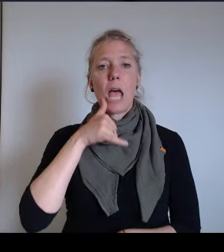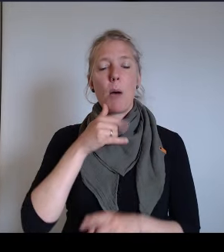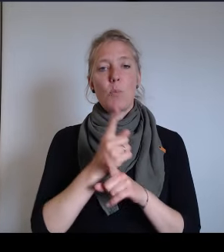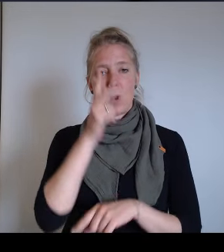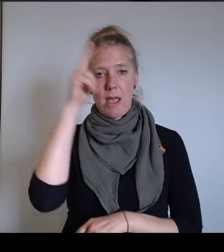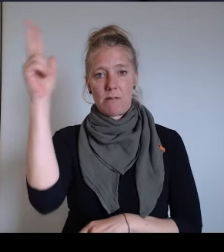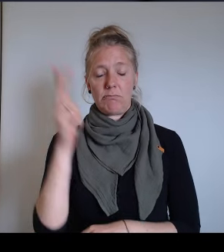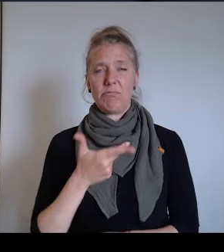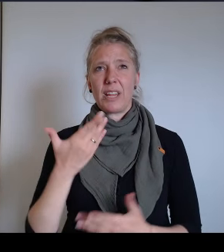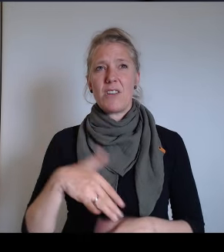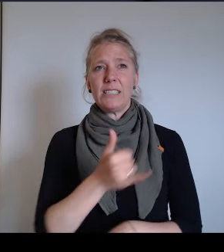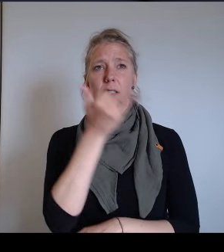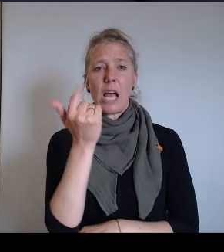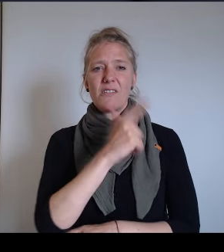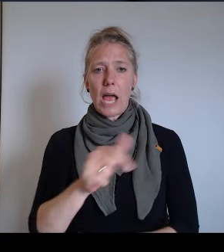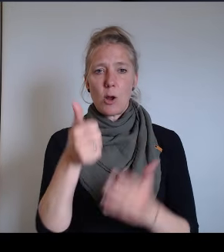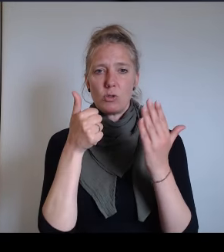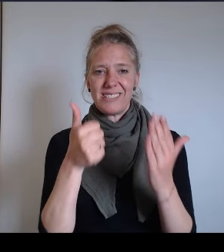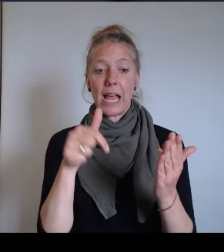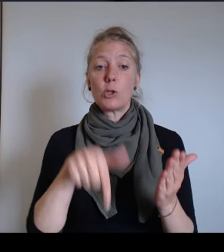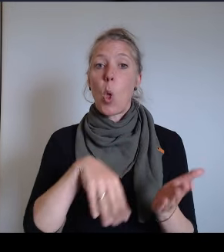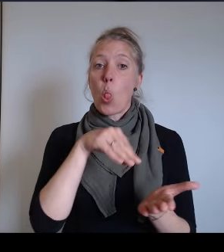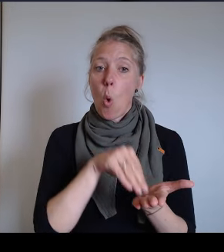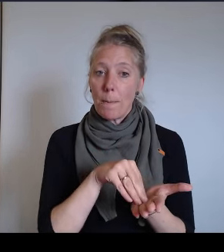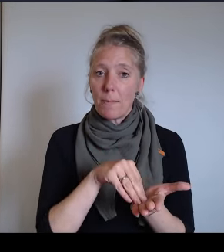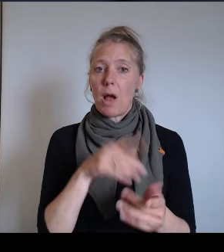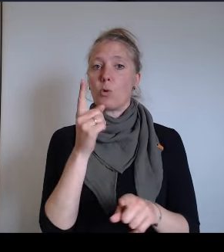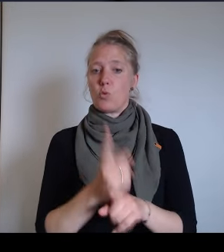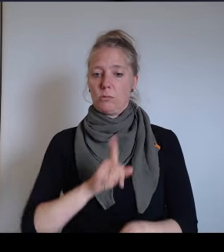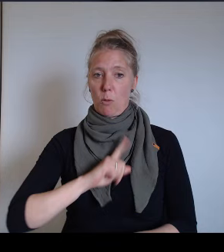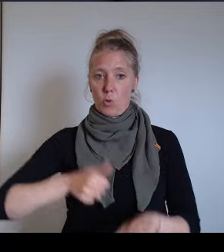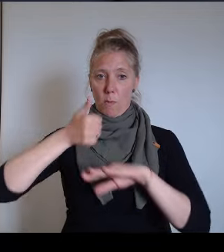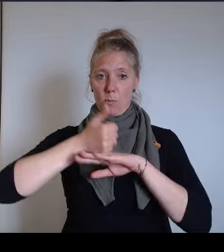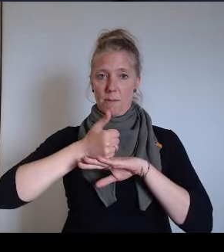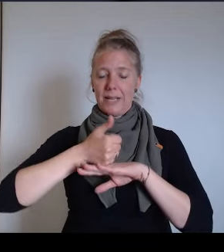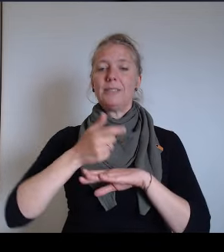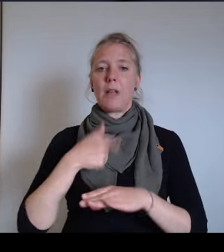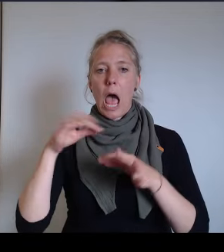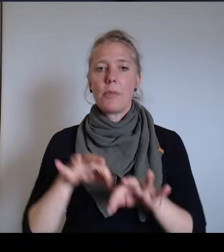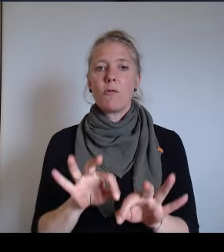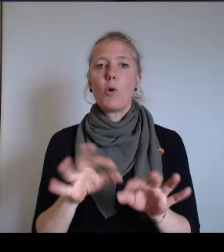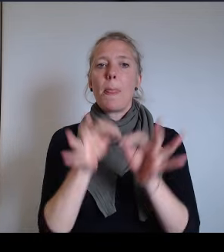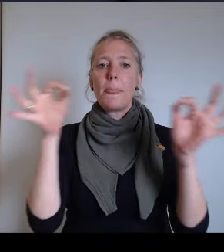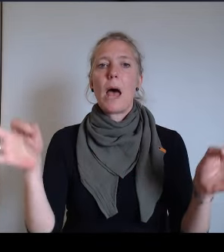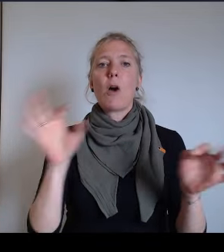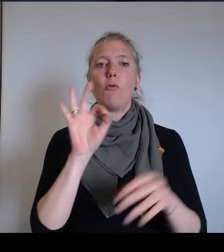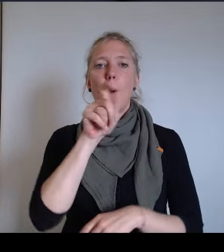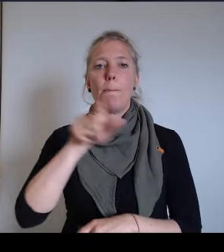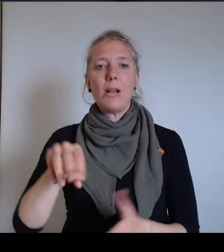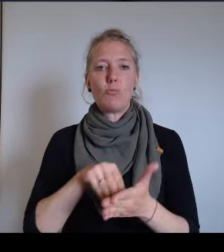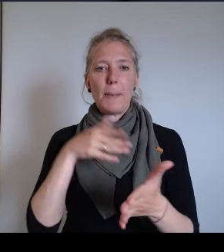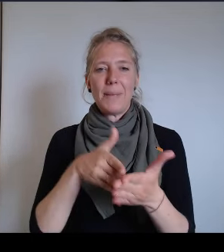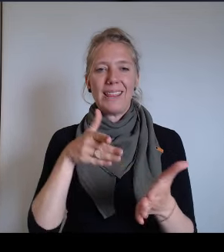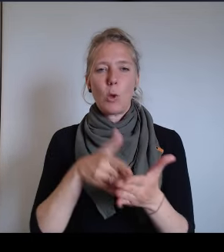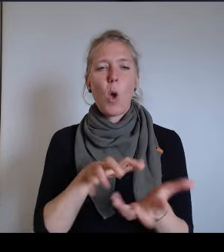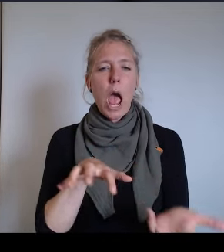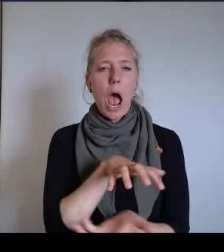Meine sehr geehrten Damen und Herren, im Jahre 2006 hat die Stadt Neumarkt durch mich als Oberbürgermeister den Tag für Menschen mit Behinderung